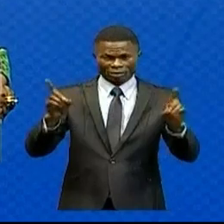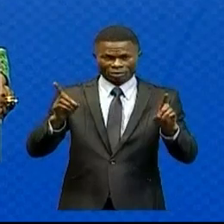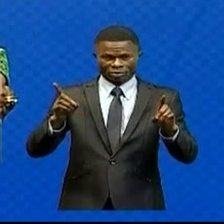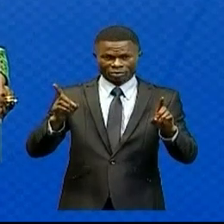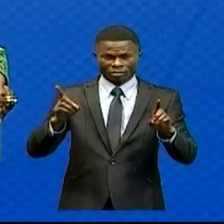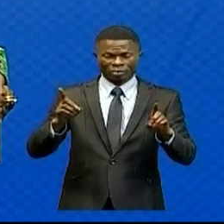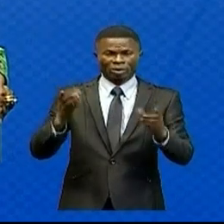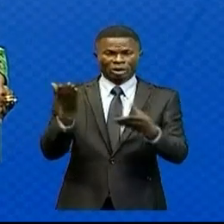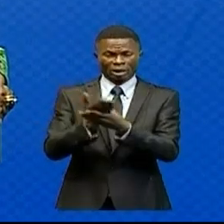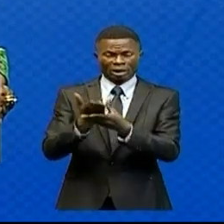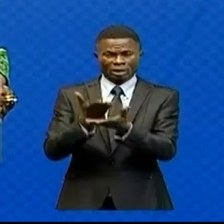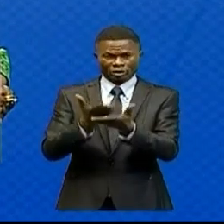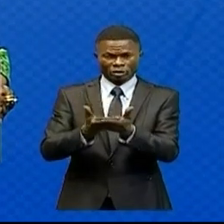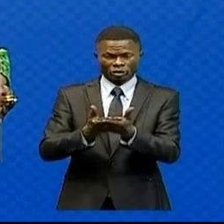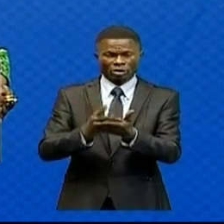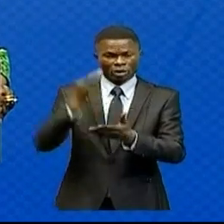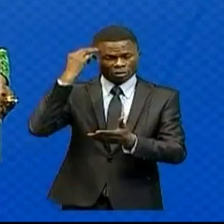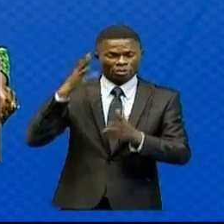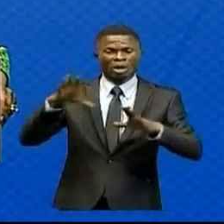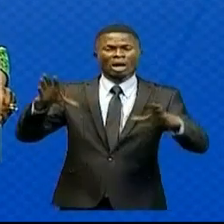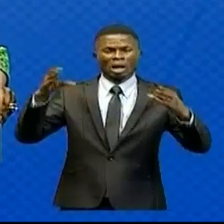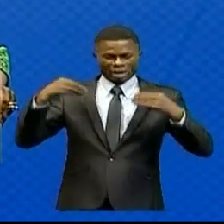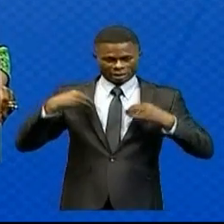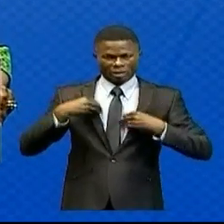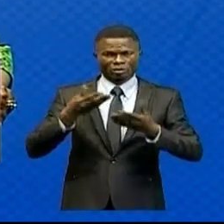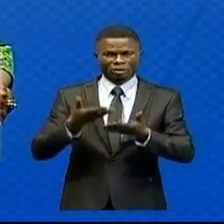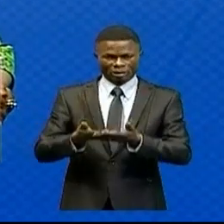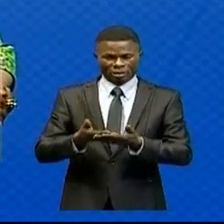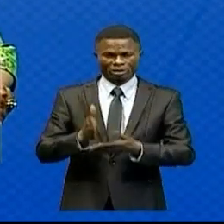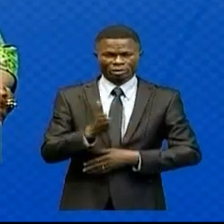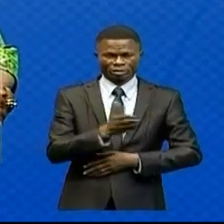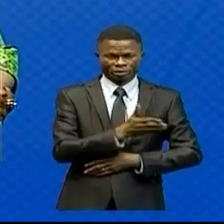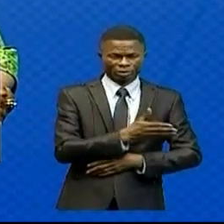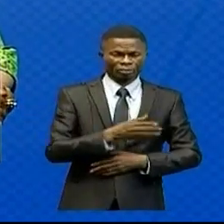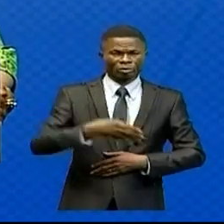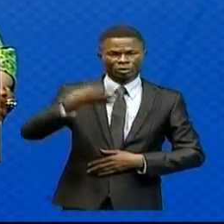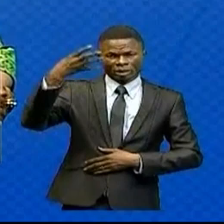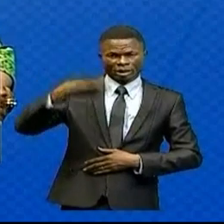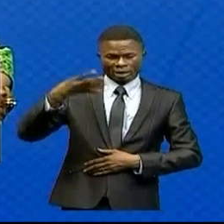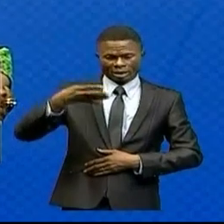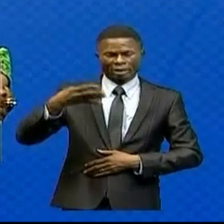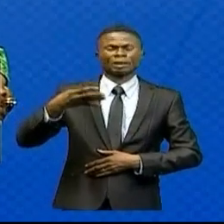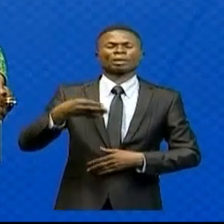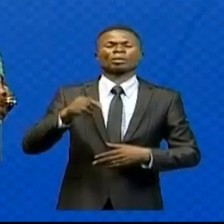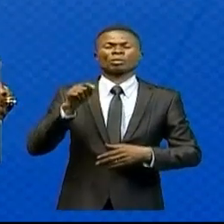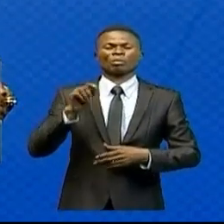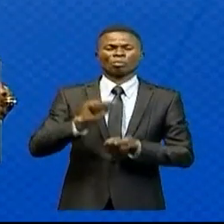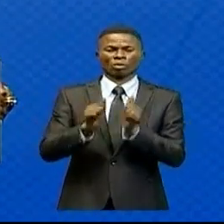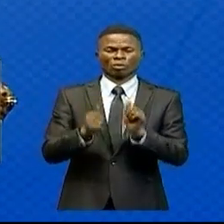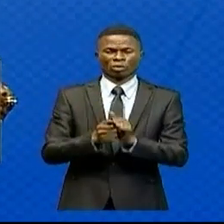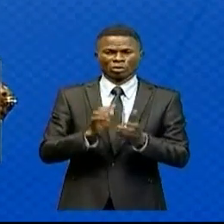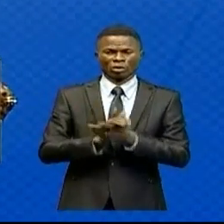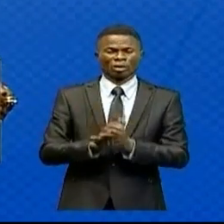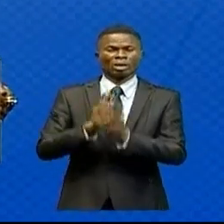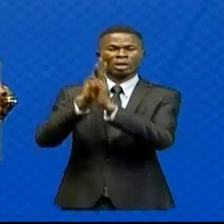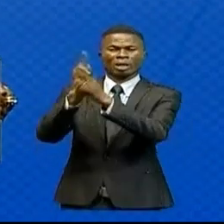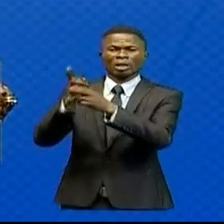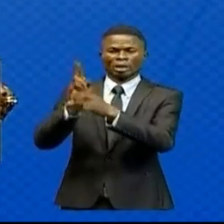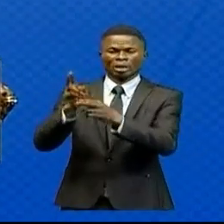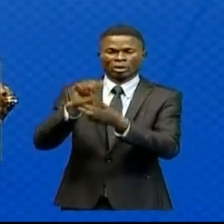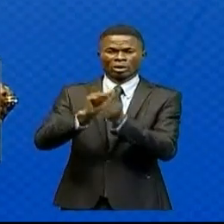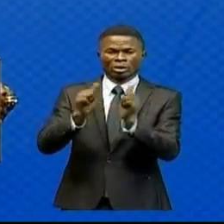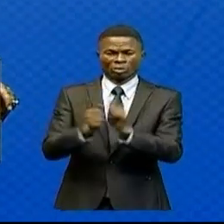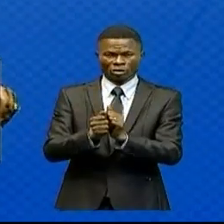ce dossier a été adopté. 4-3 du rapport sur les